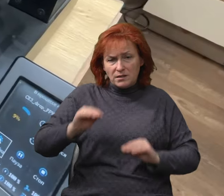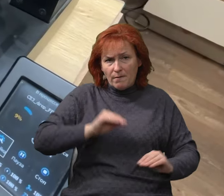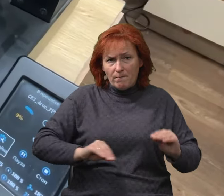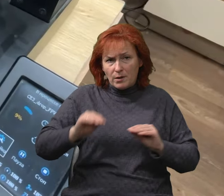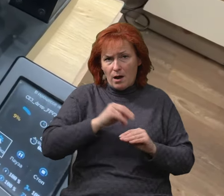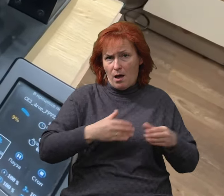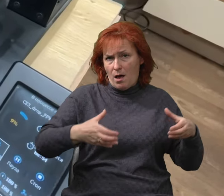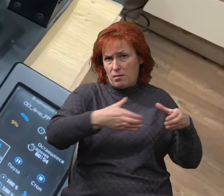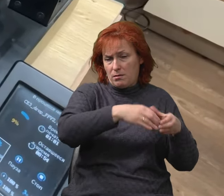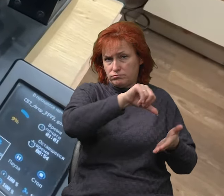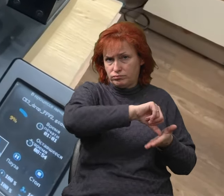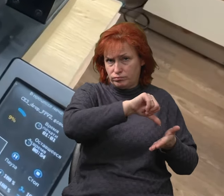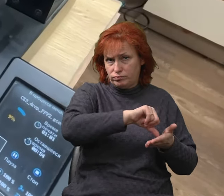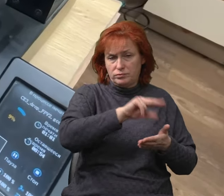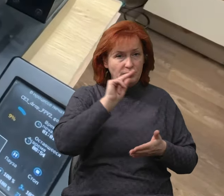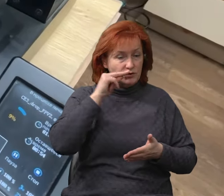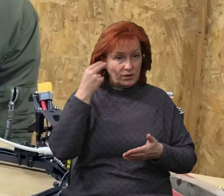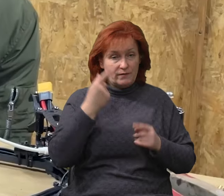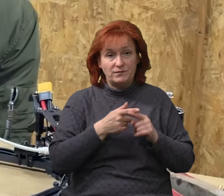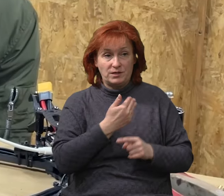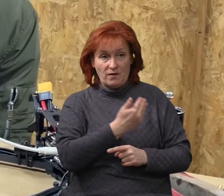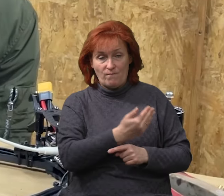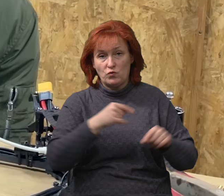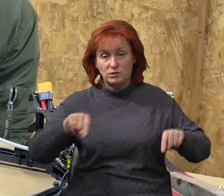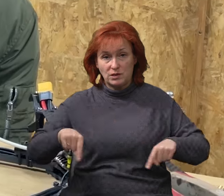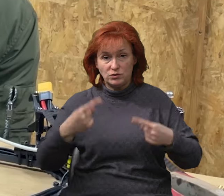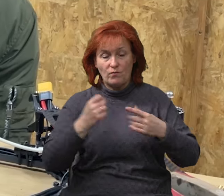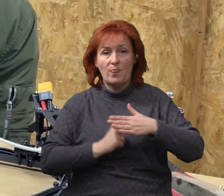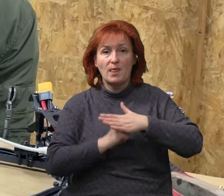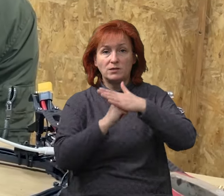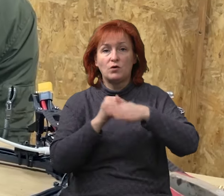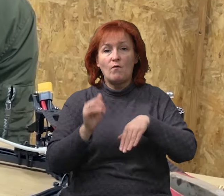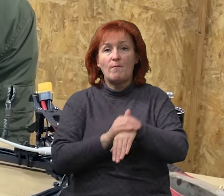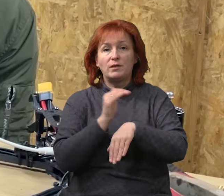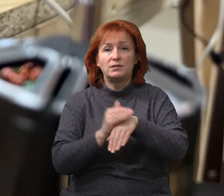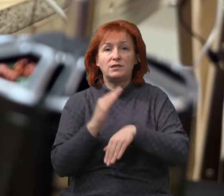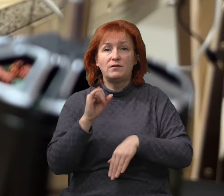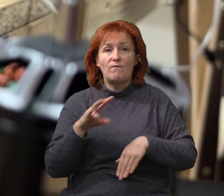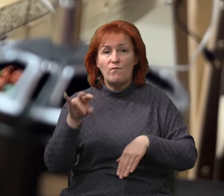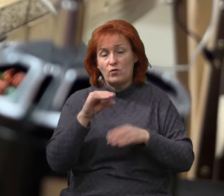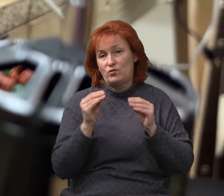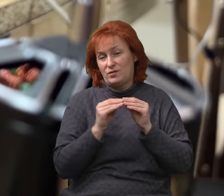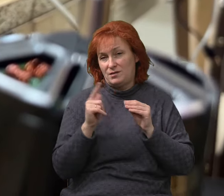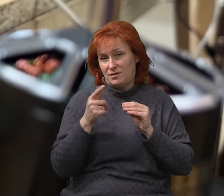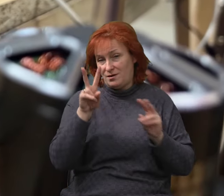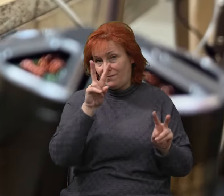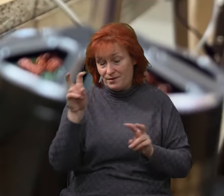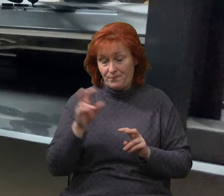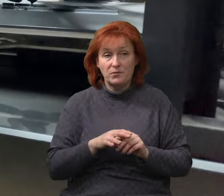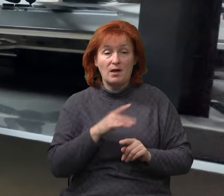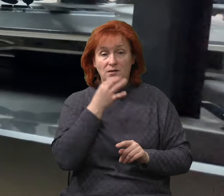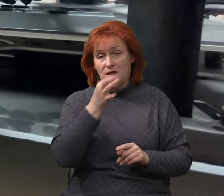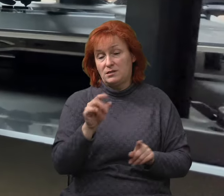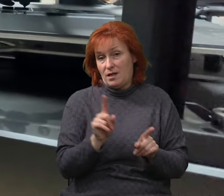проєкту FPV-TEC з Чернігівщини. Його заснували на основі благодійного фонду 10 гривень, розповіла Суспільному